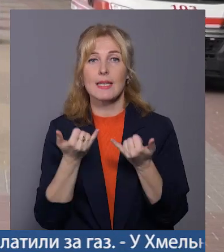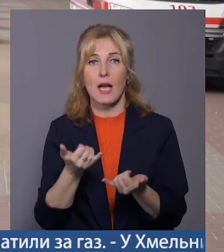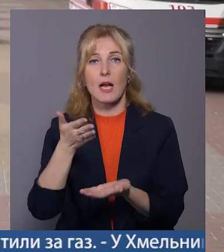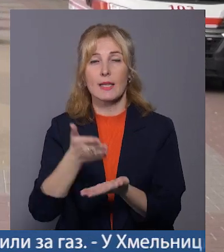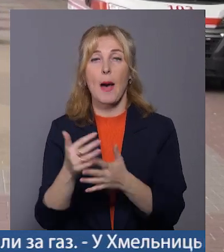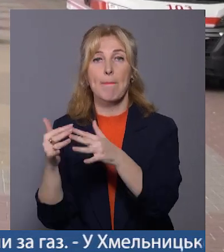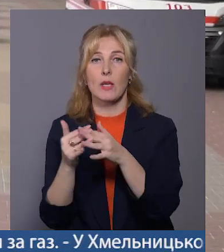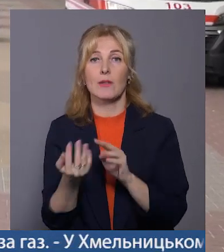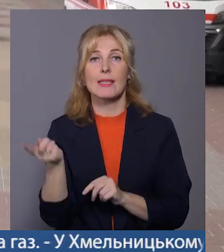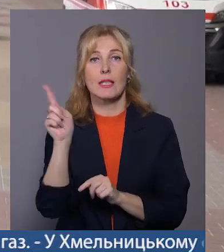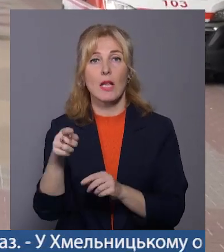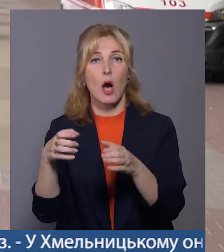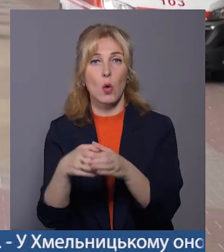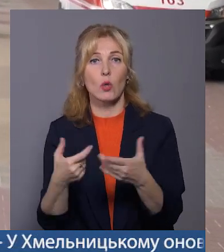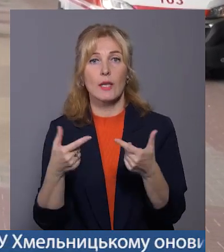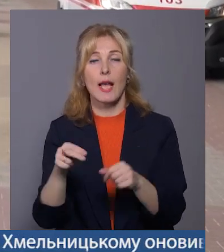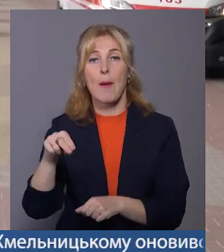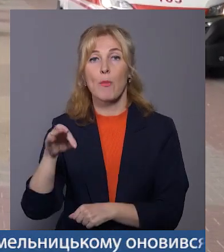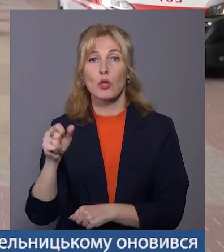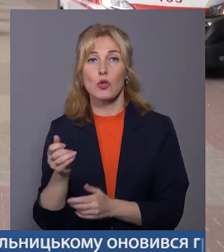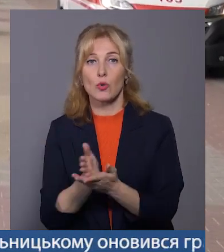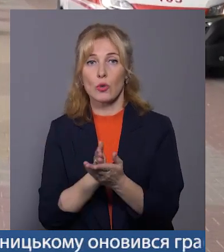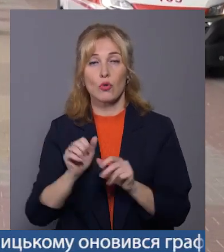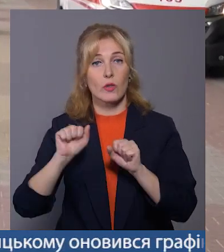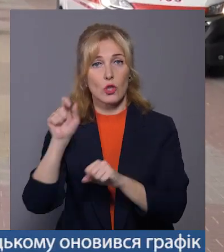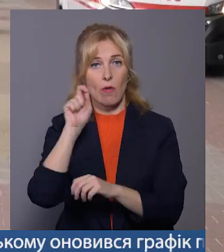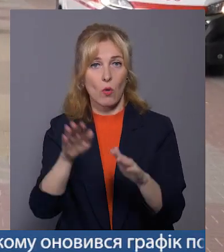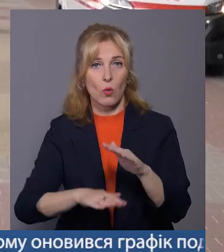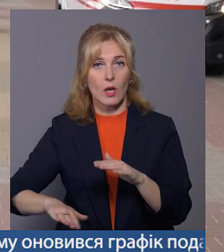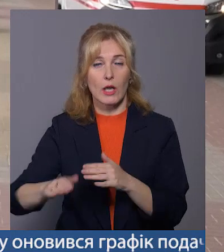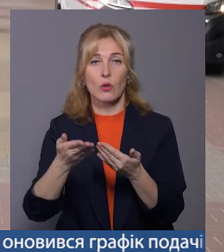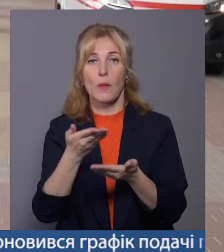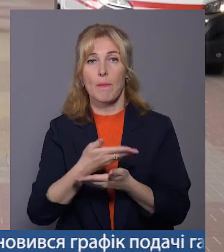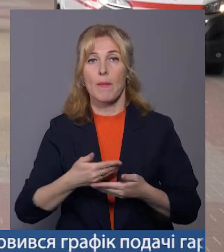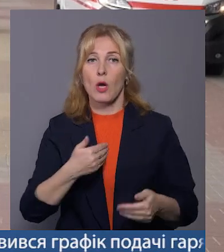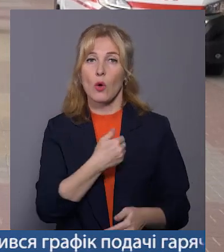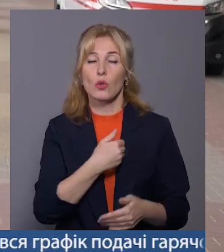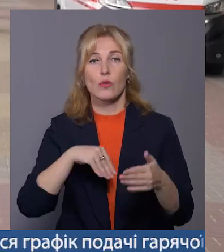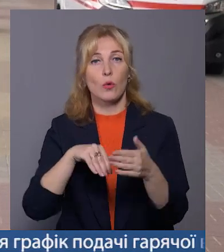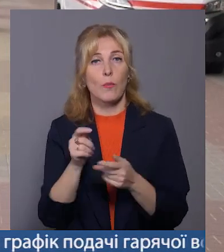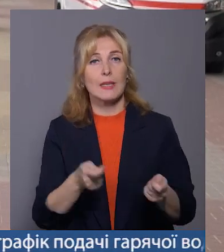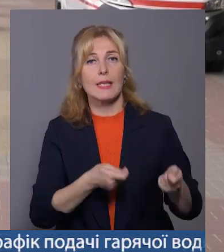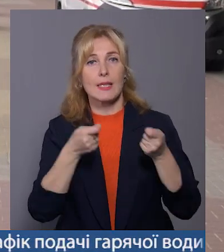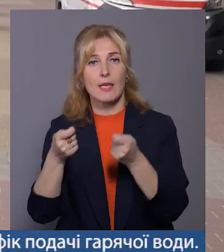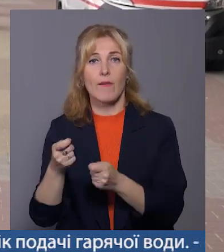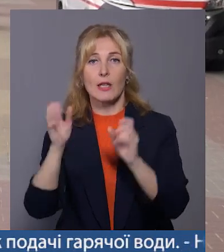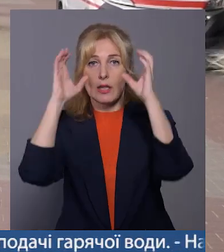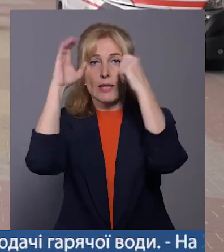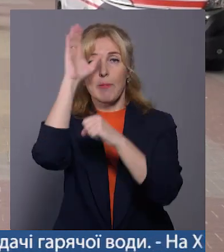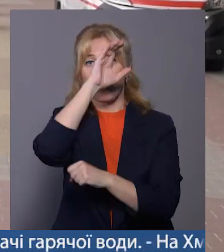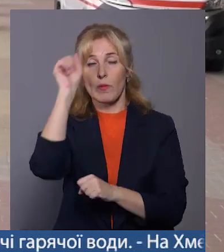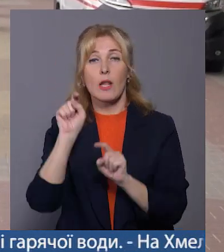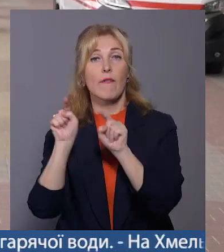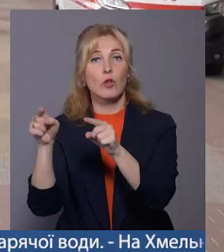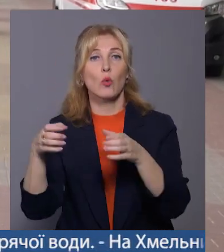передовій. Це та рота, де Віталій Поліщук служив і захищав Україну. Ми збираємося, допомогу, волонтерів купити і завести тепловізор безпосередньо в ту